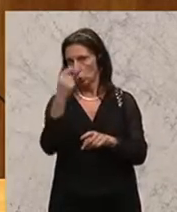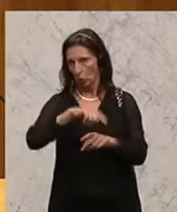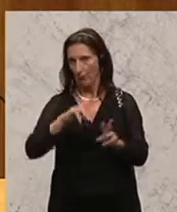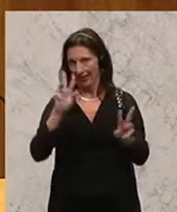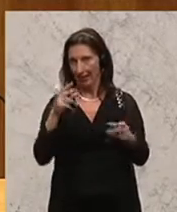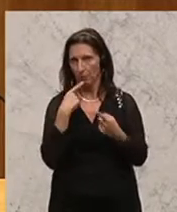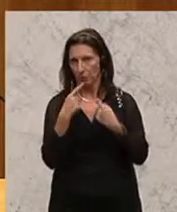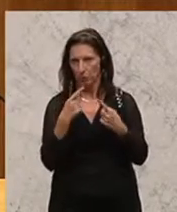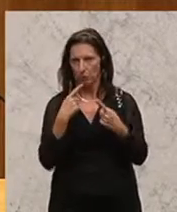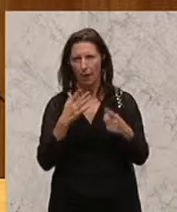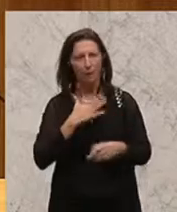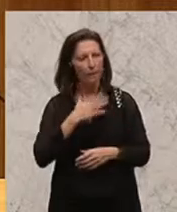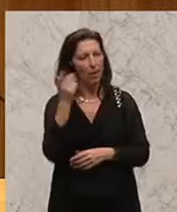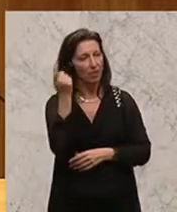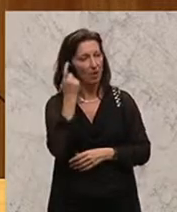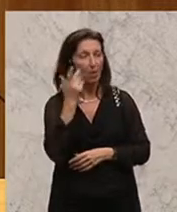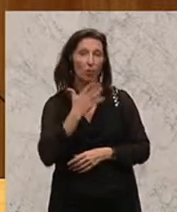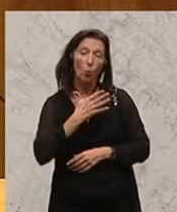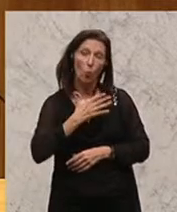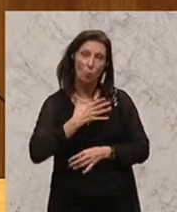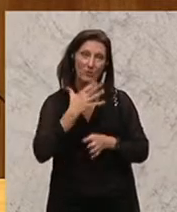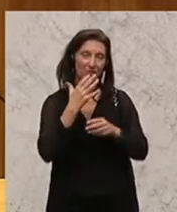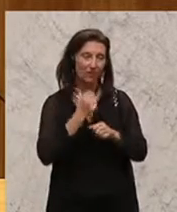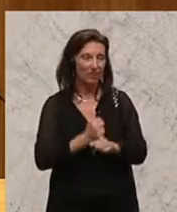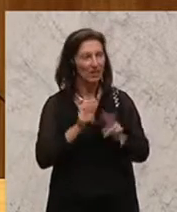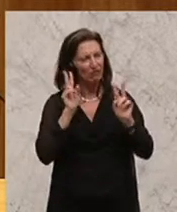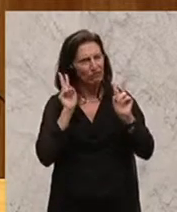Ich finde unsere Verfassung ausgesprochen gut,